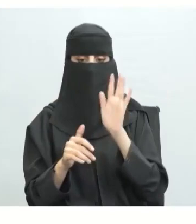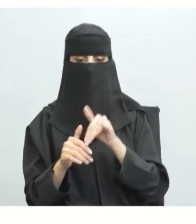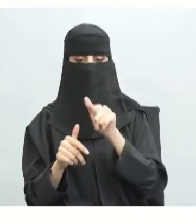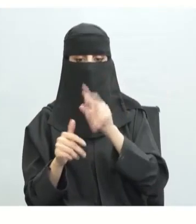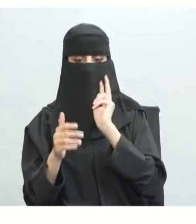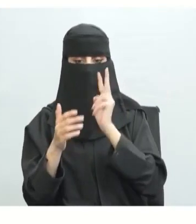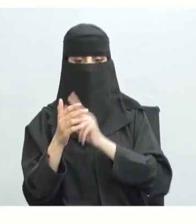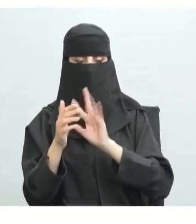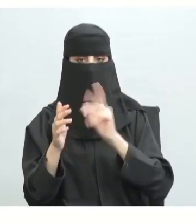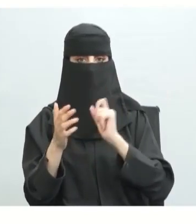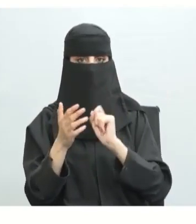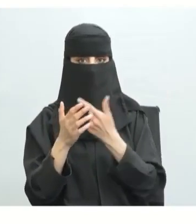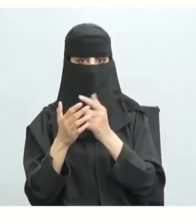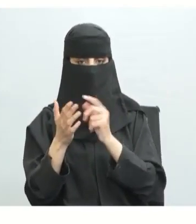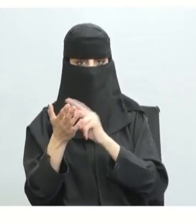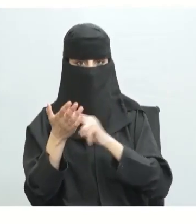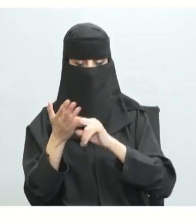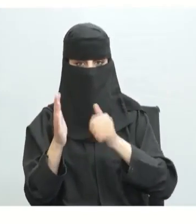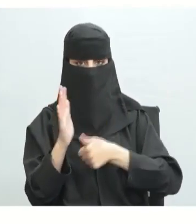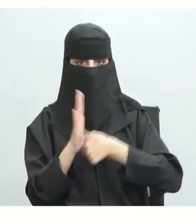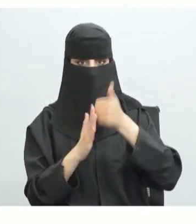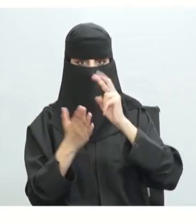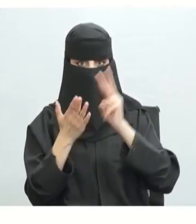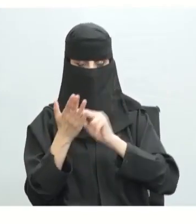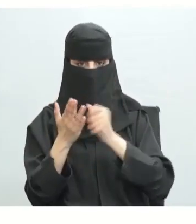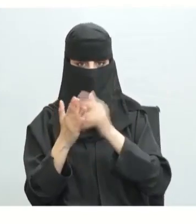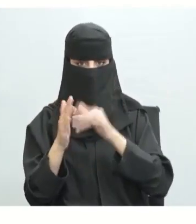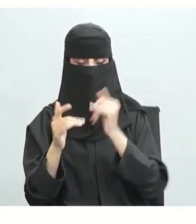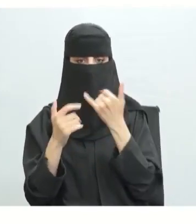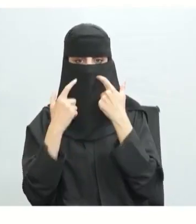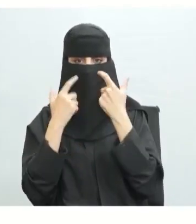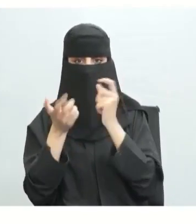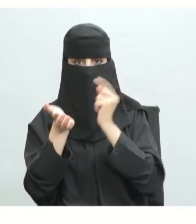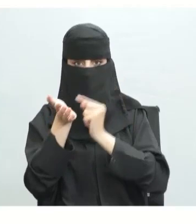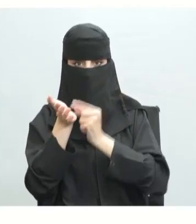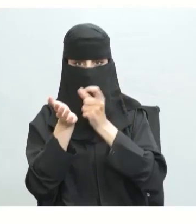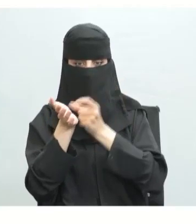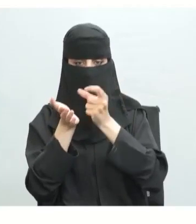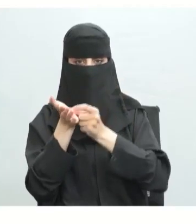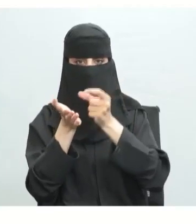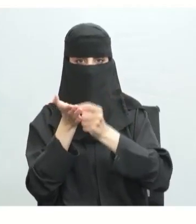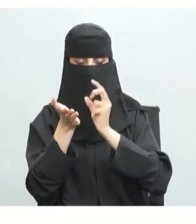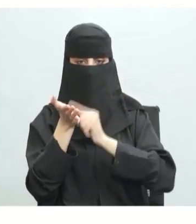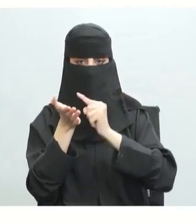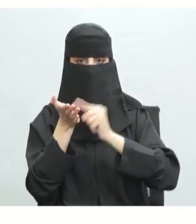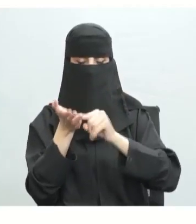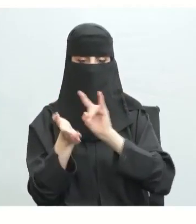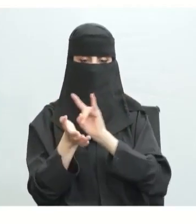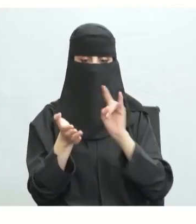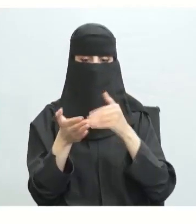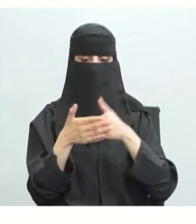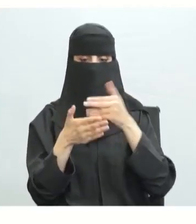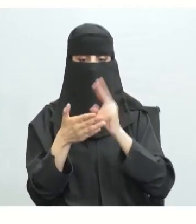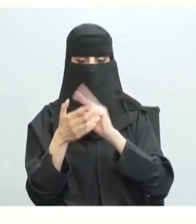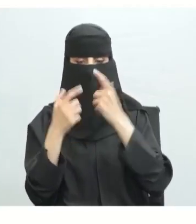إذا شعرت بأن سرعة القراءة تتحسن وهنا إحدى مشكلات الست القراءة كلمة كريمة نقص التركيز والصوت الداخلي ونقص مفردات وبط الانتقال والتراجع